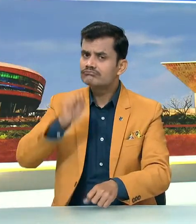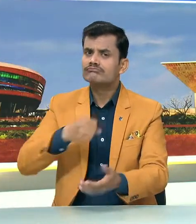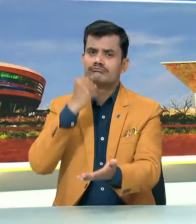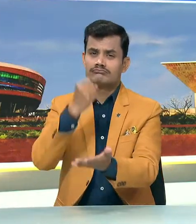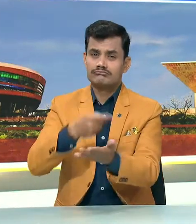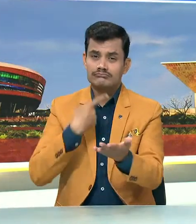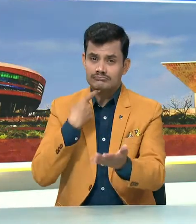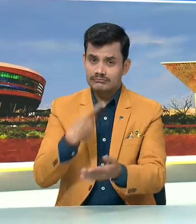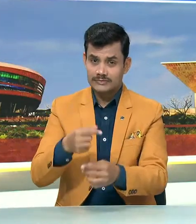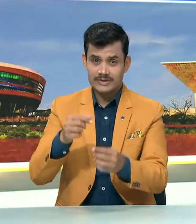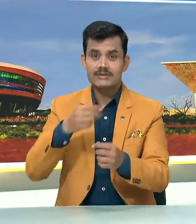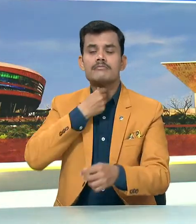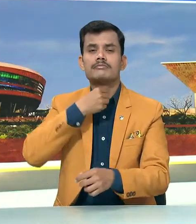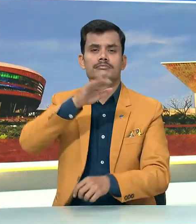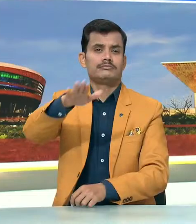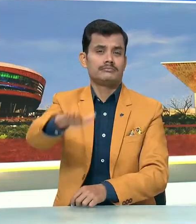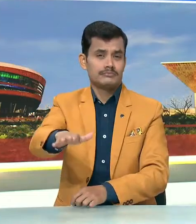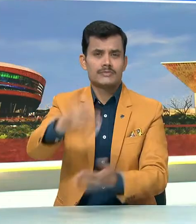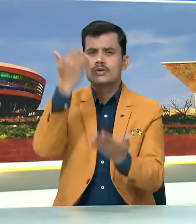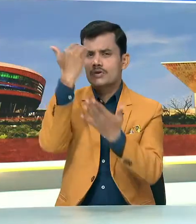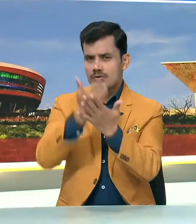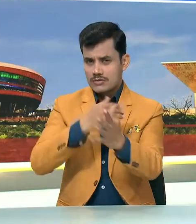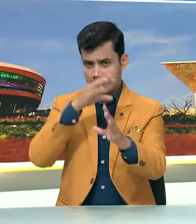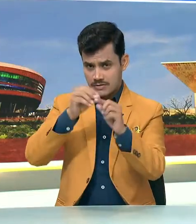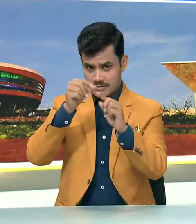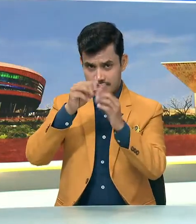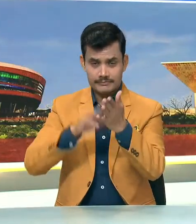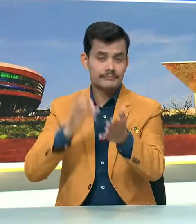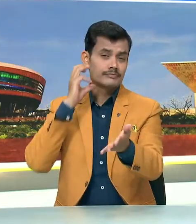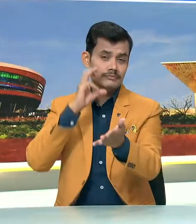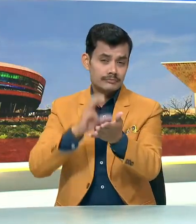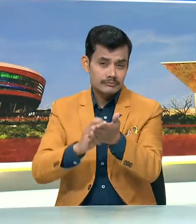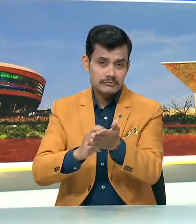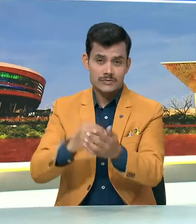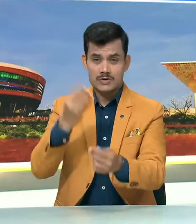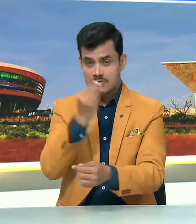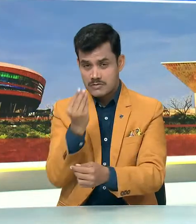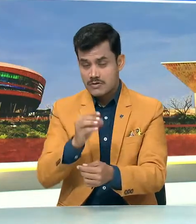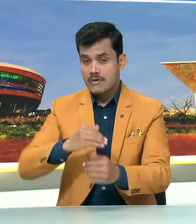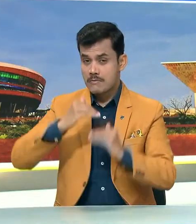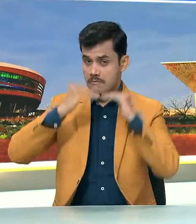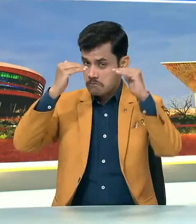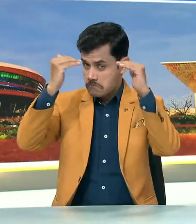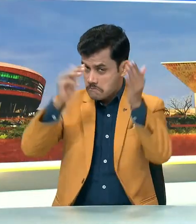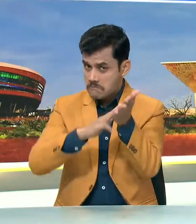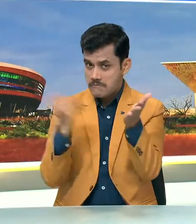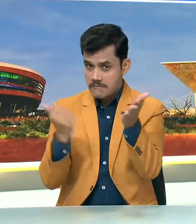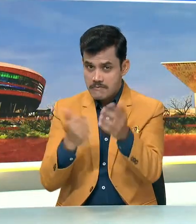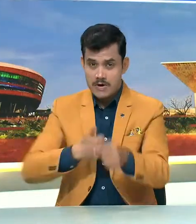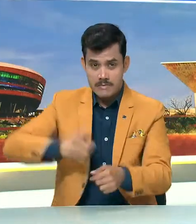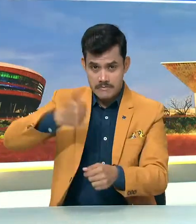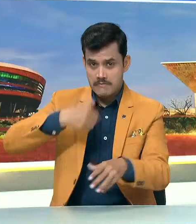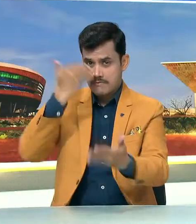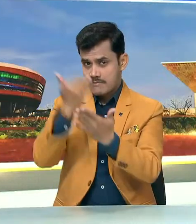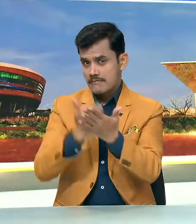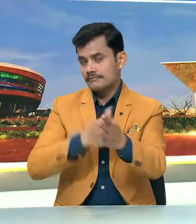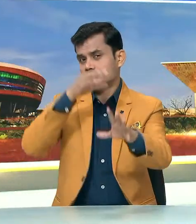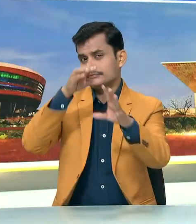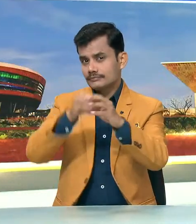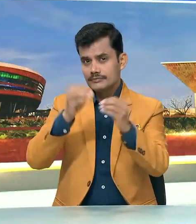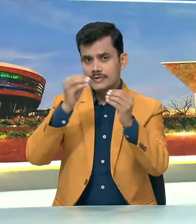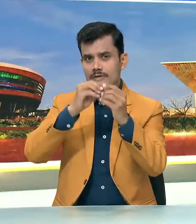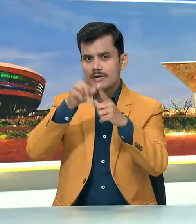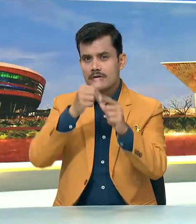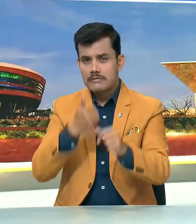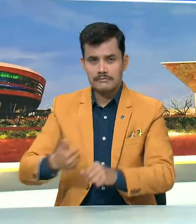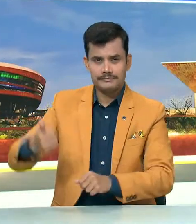ग्रहन समारोह में प्रधार मंत्री नरेंद्र मोधी समेट तमाम केंद्रिय मंत्री और वरिश्ठ नेता शामिल हो सकते हैं भाजपा प्रदीश